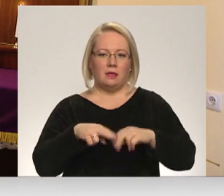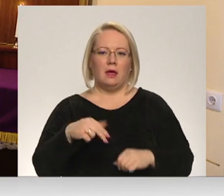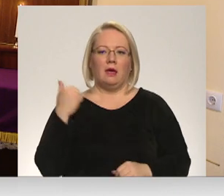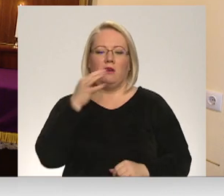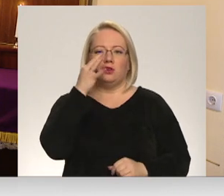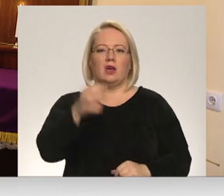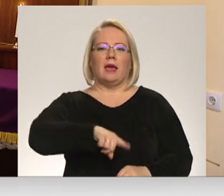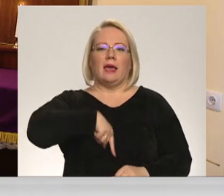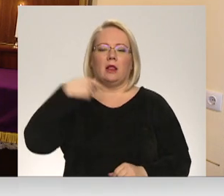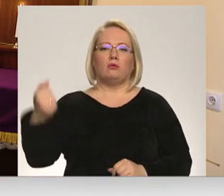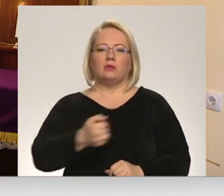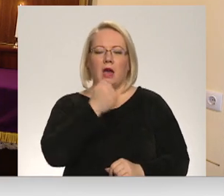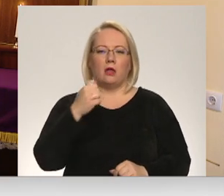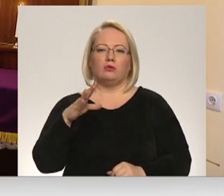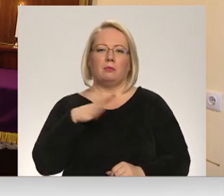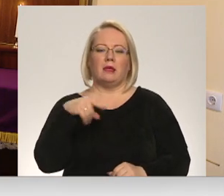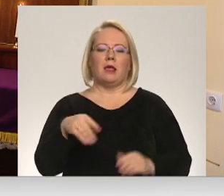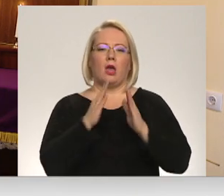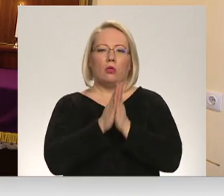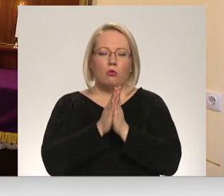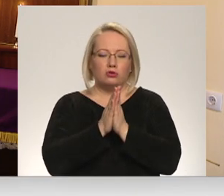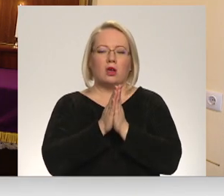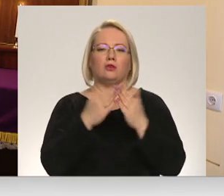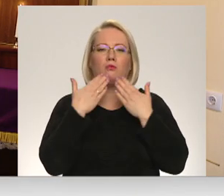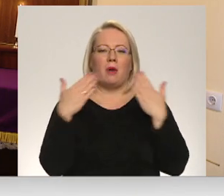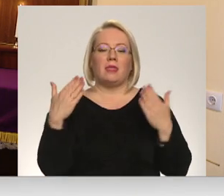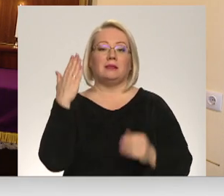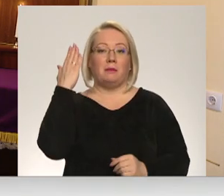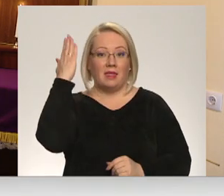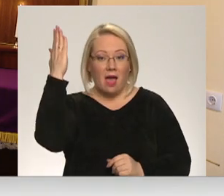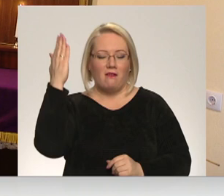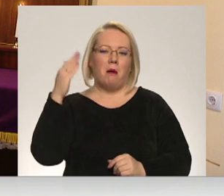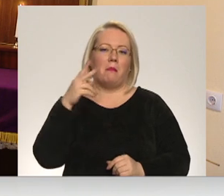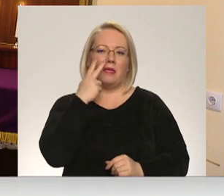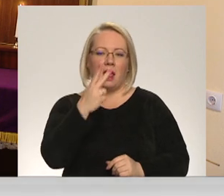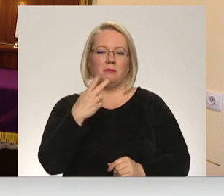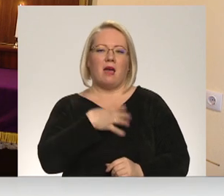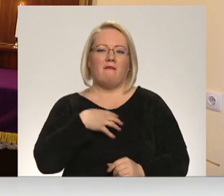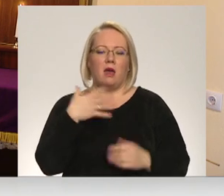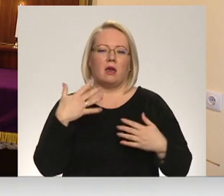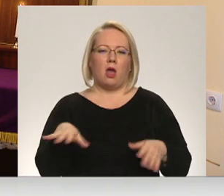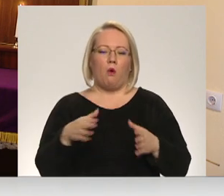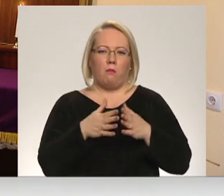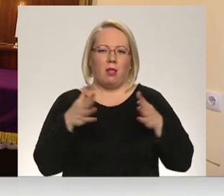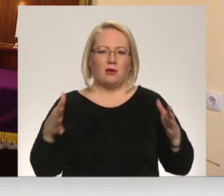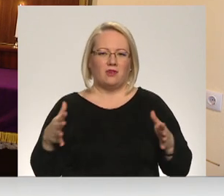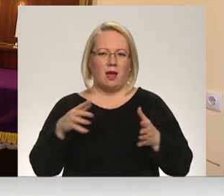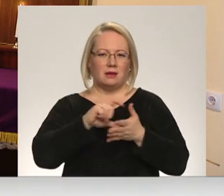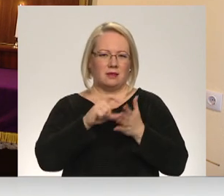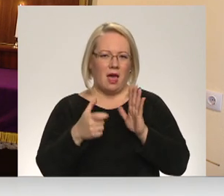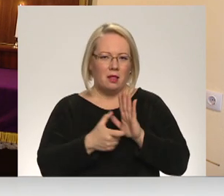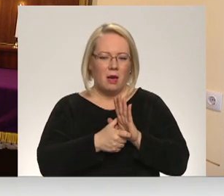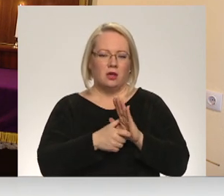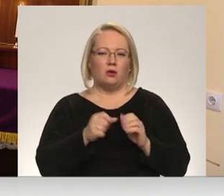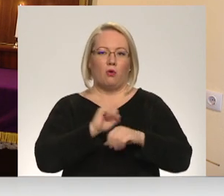lūkšanas un pateicību dievam, ka tas tā bija, bet tomēr mēs redzam šeit, ka ir jau vajadzība pēc lielākam telpām. Pandēmija arī kaut